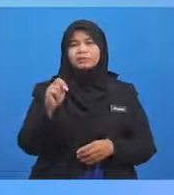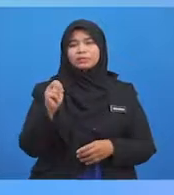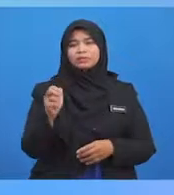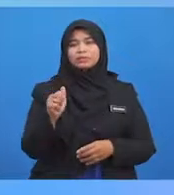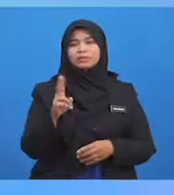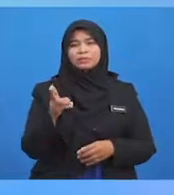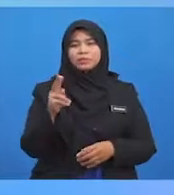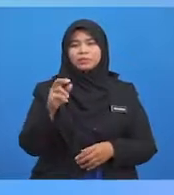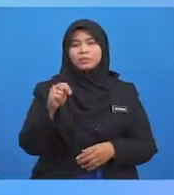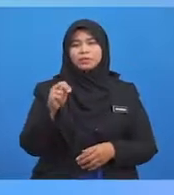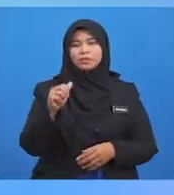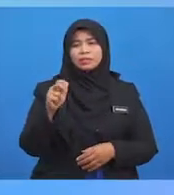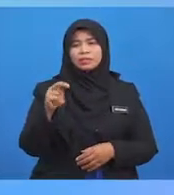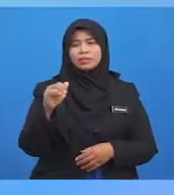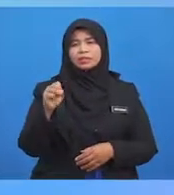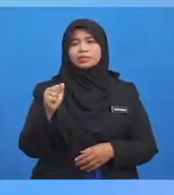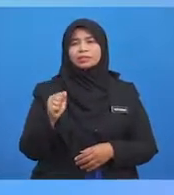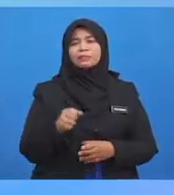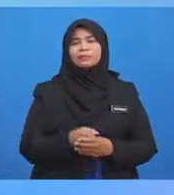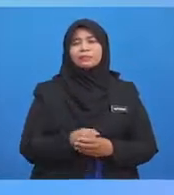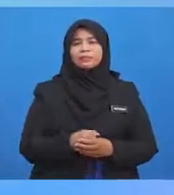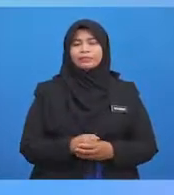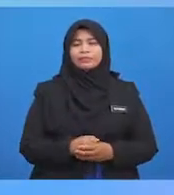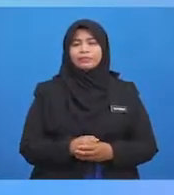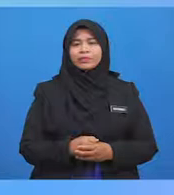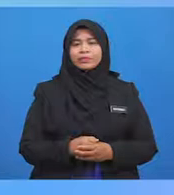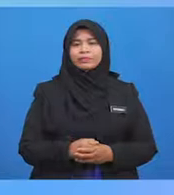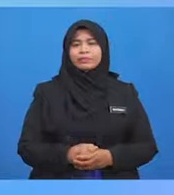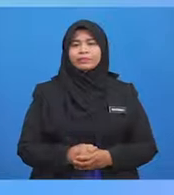menunjukkan keharusan muamalat Iaitu